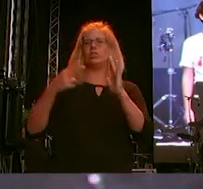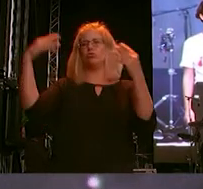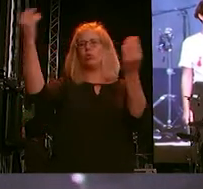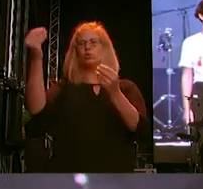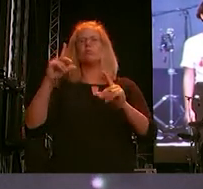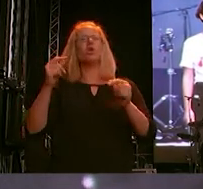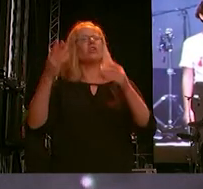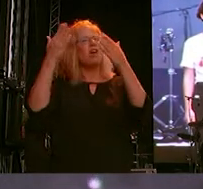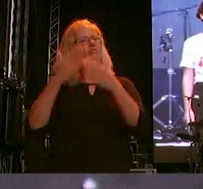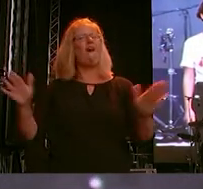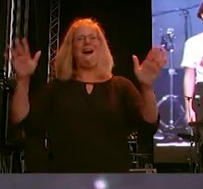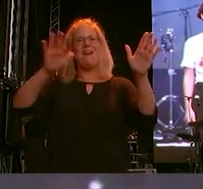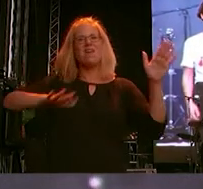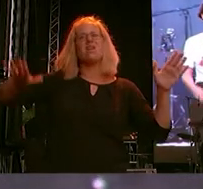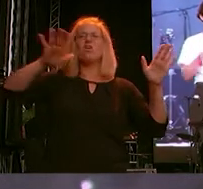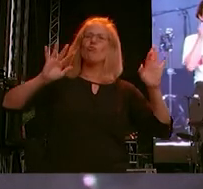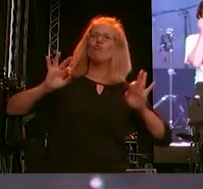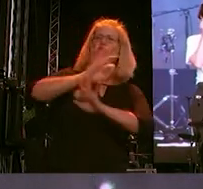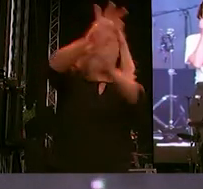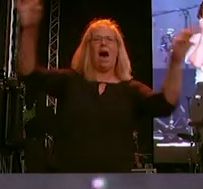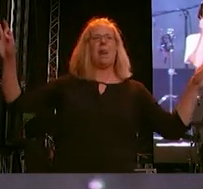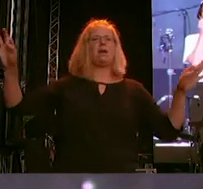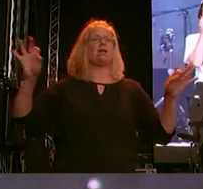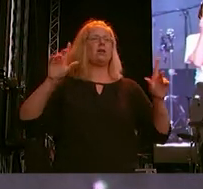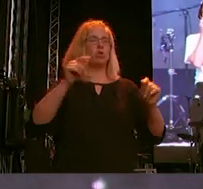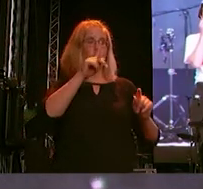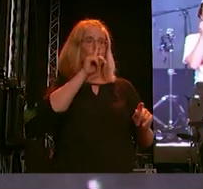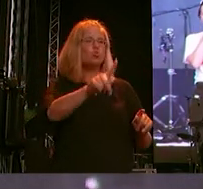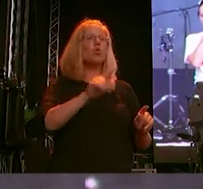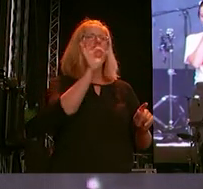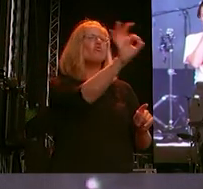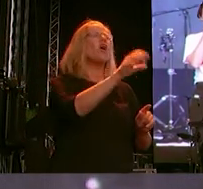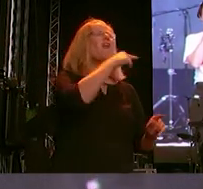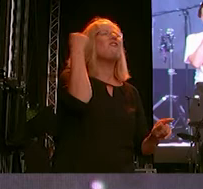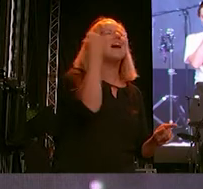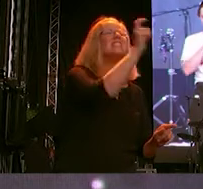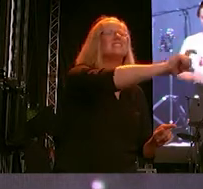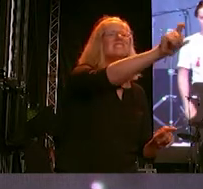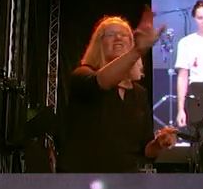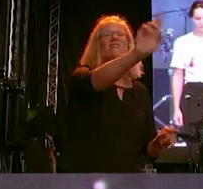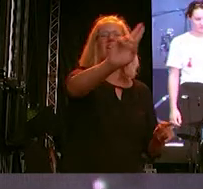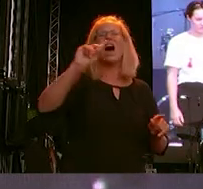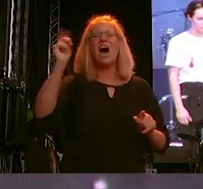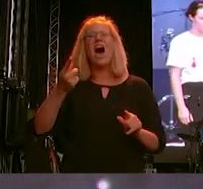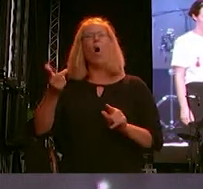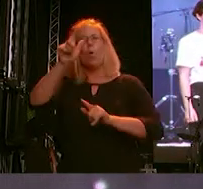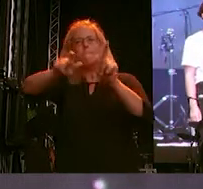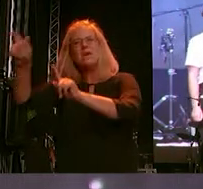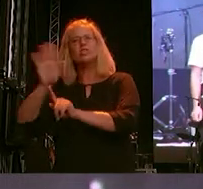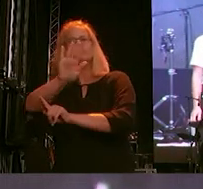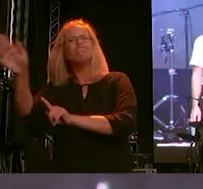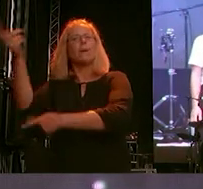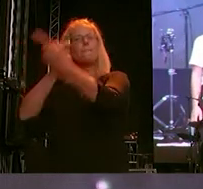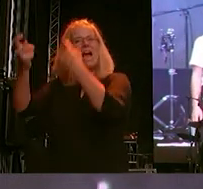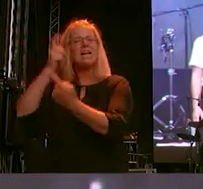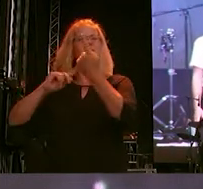ist. Das heißt für alle. Das heißt nicht nur für weiße Perspektiven, sondern auch für Menschen mit migrantischen Hintergründen und